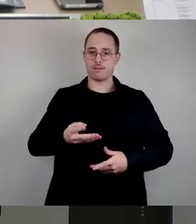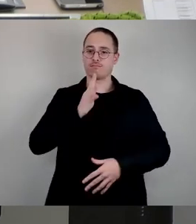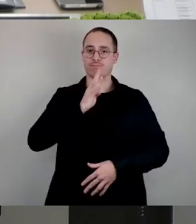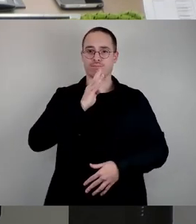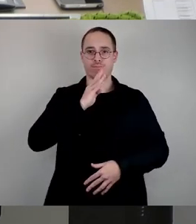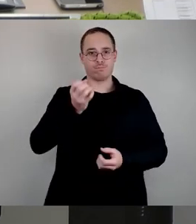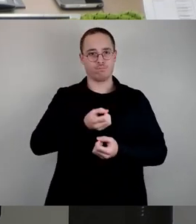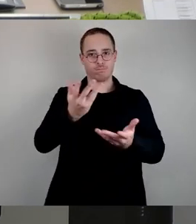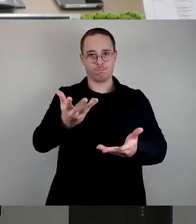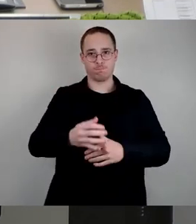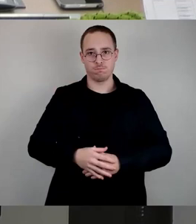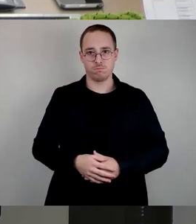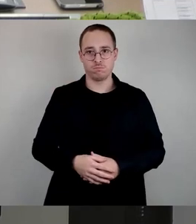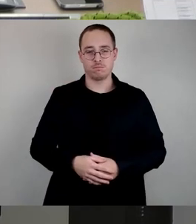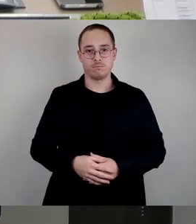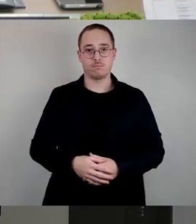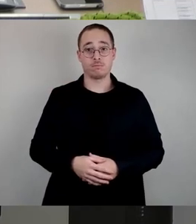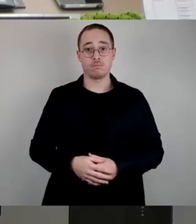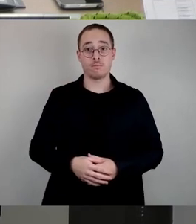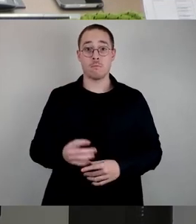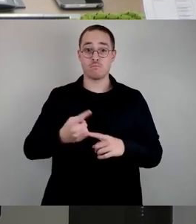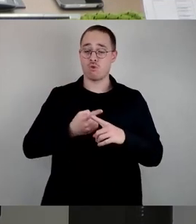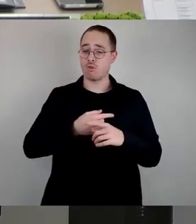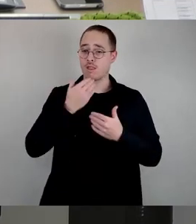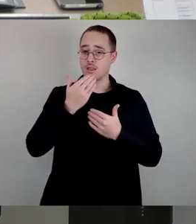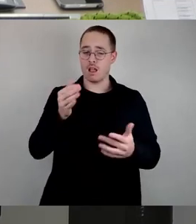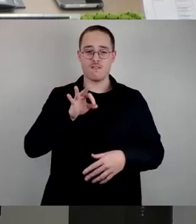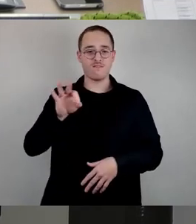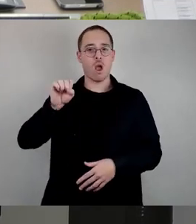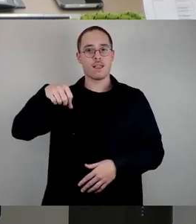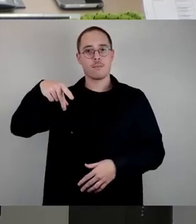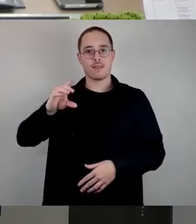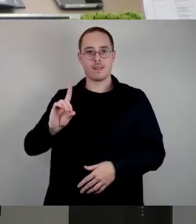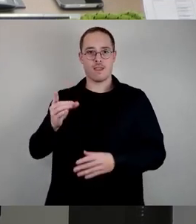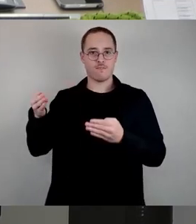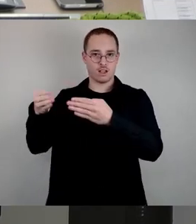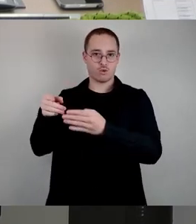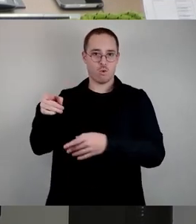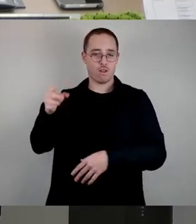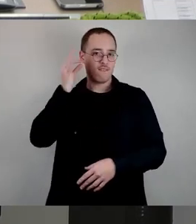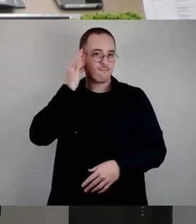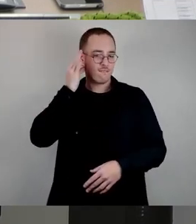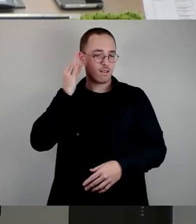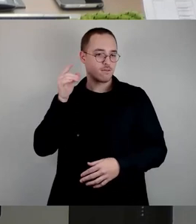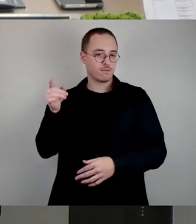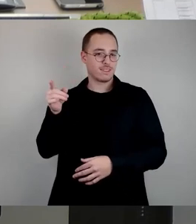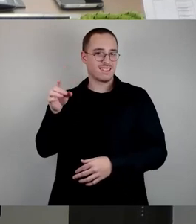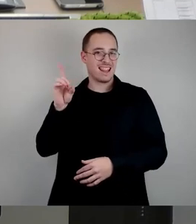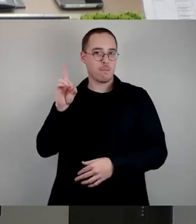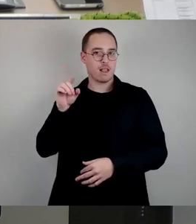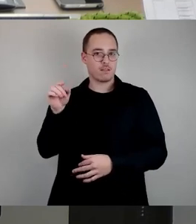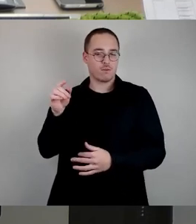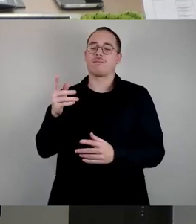dürfen. Ein besonderer Dank geht an die SPD-Fraktion, vor die mir zur Verfügung gestellte Zeit.